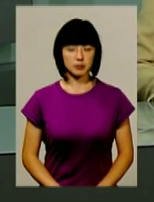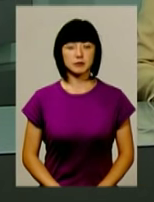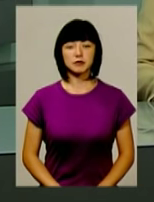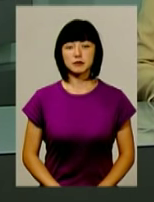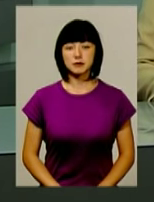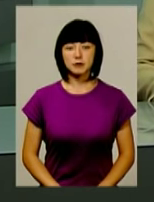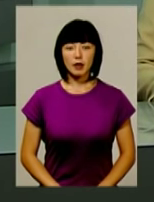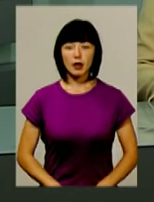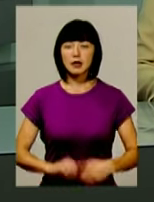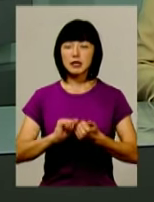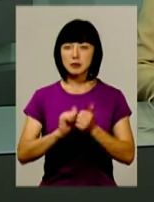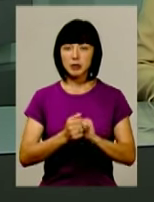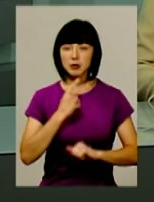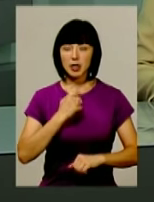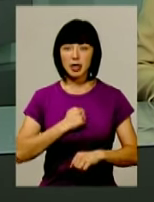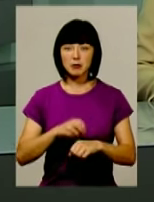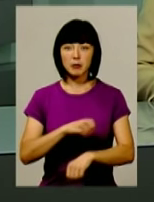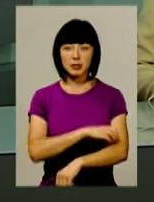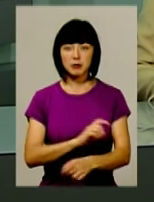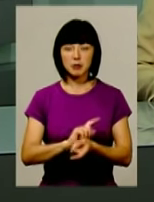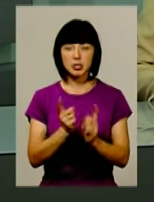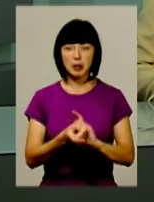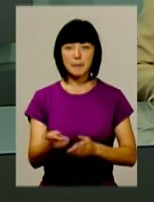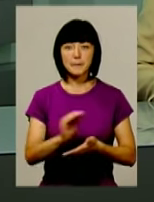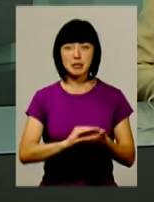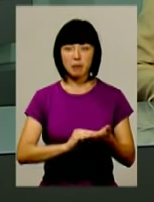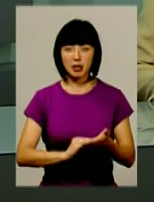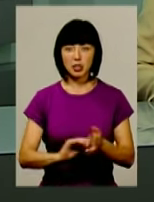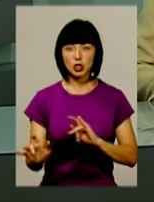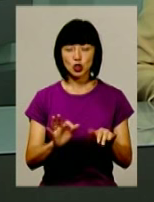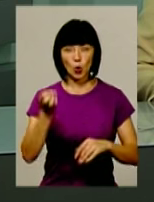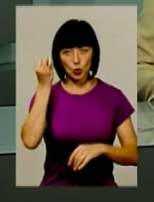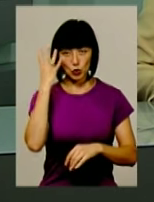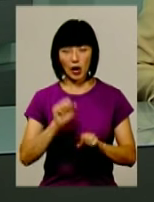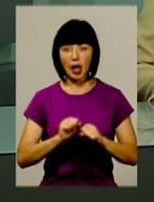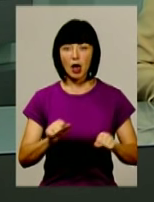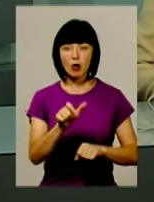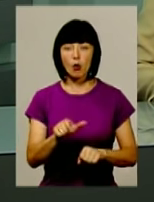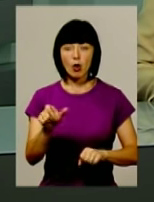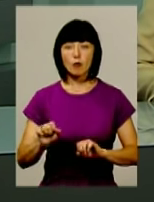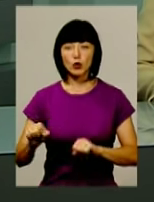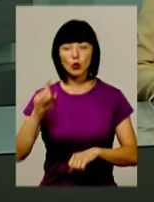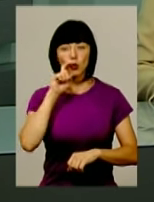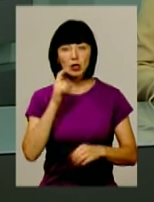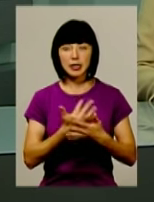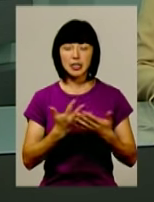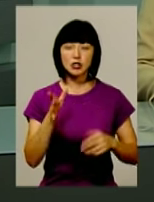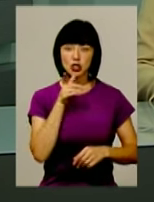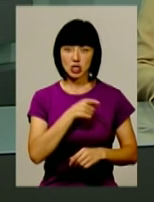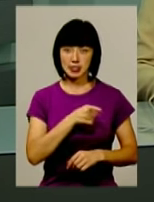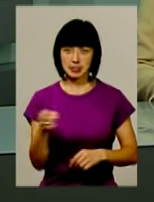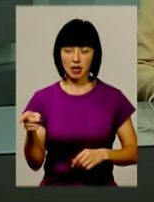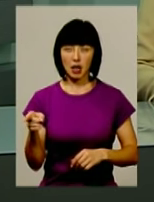На зміну радянським партійцям прийшли письменники, діячі культури та герої, які боронили Україну у різні часи.